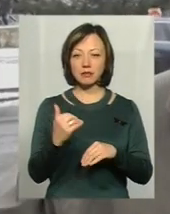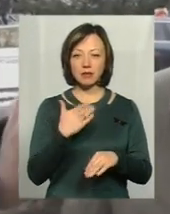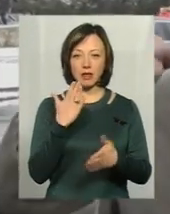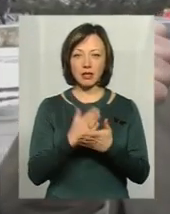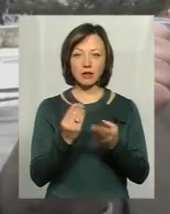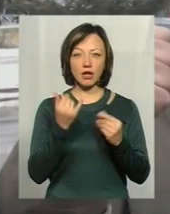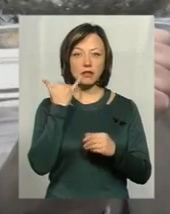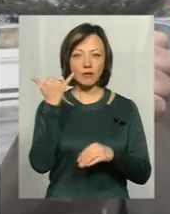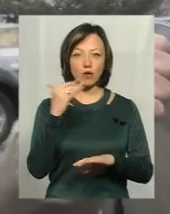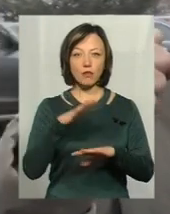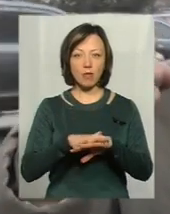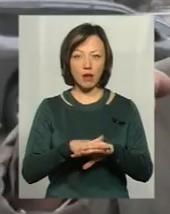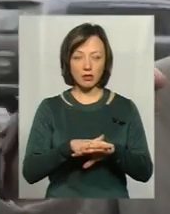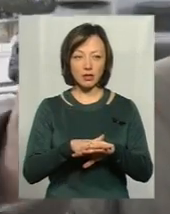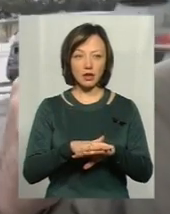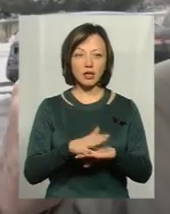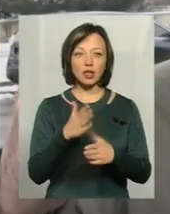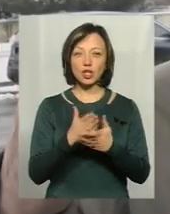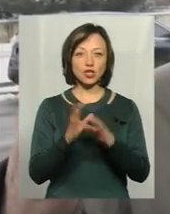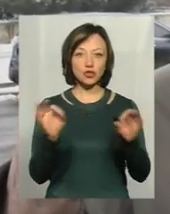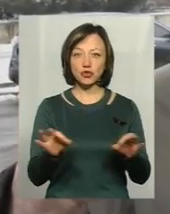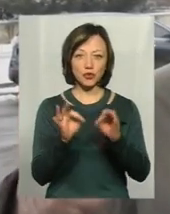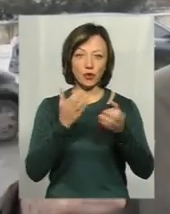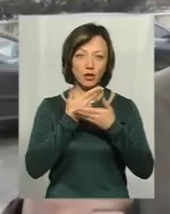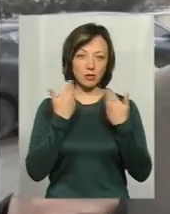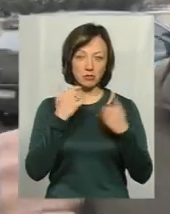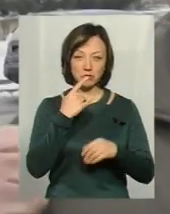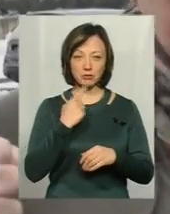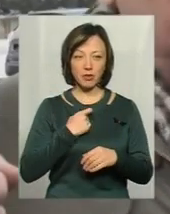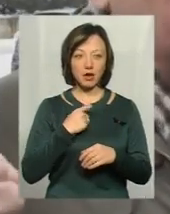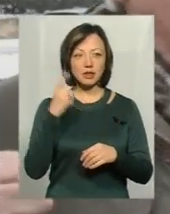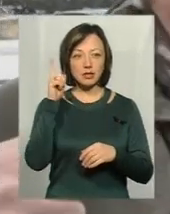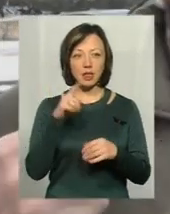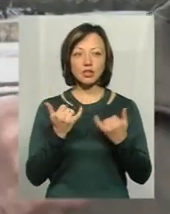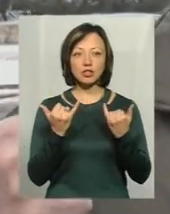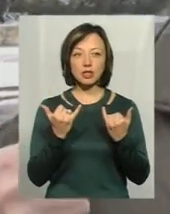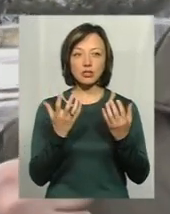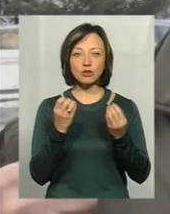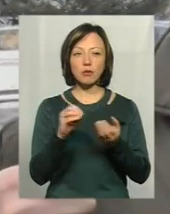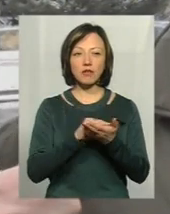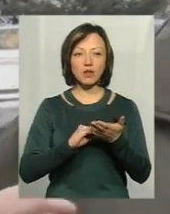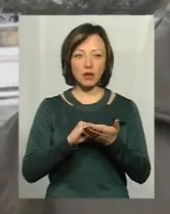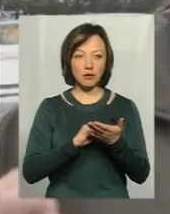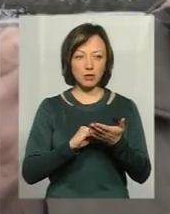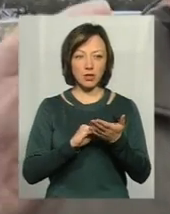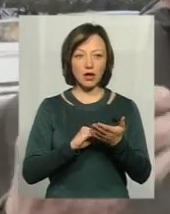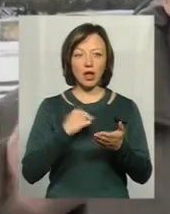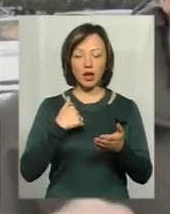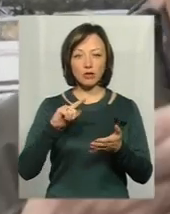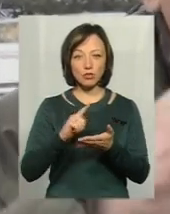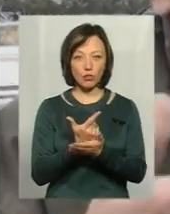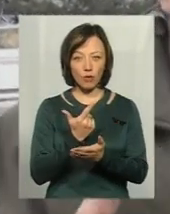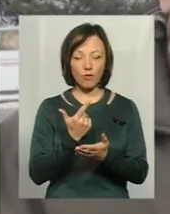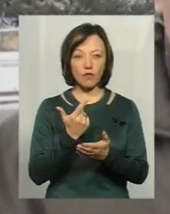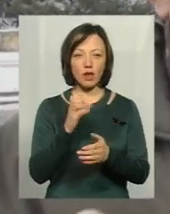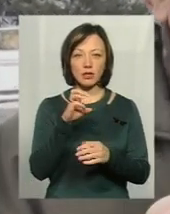Я званю в банк, є, говорить, що нічого немає. А вони кажуть, знаєте, ми ще вам ще повторимо. Я знову